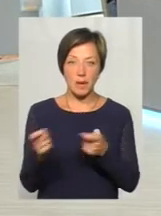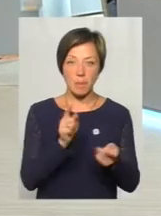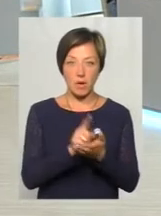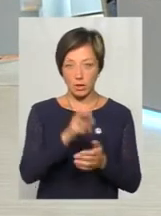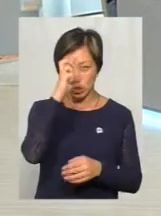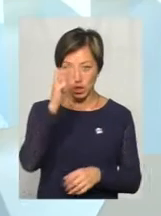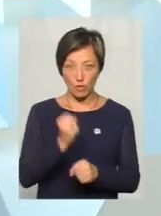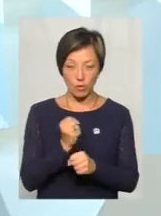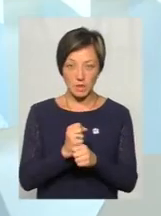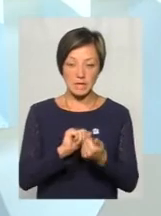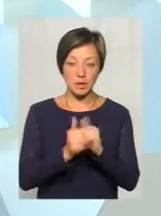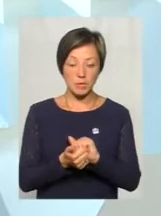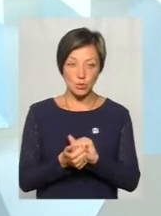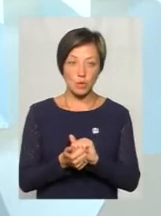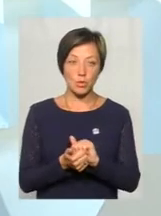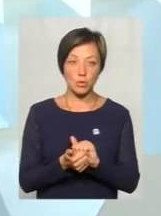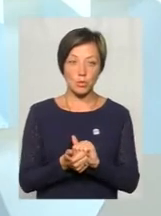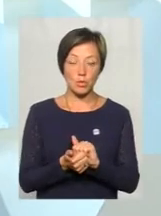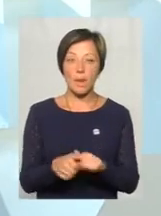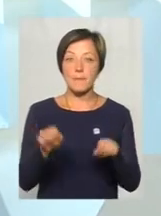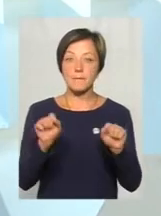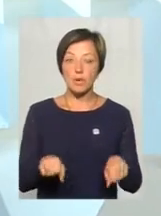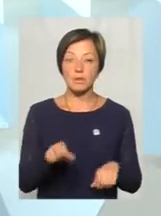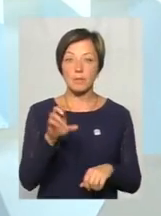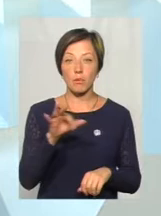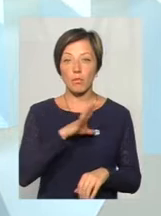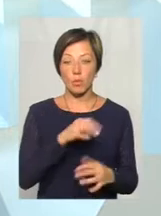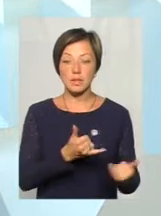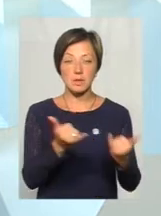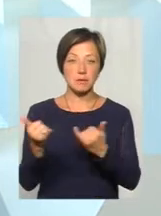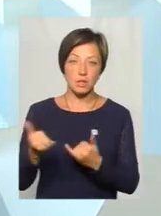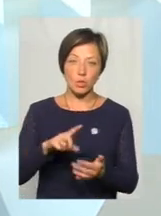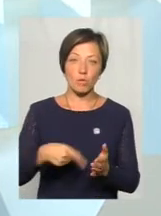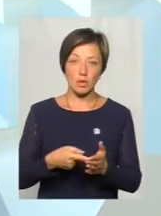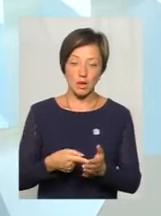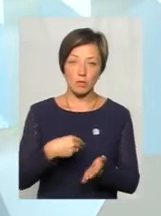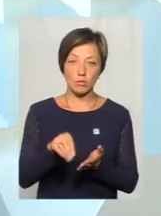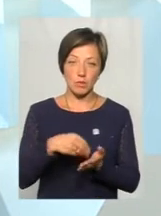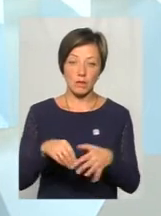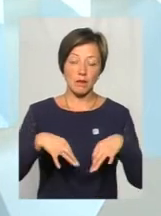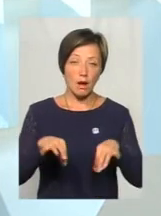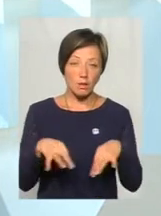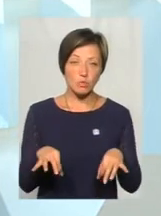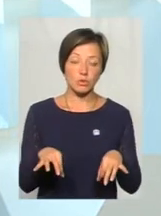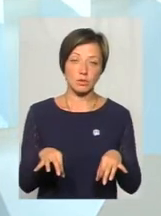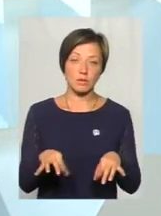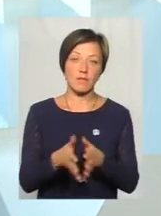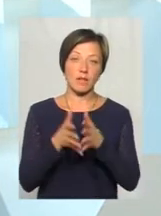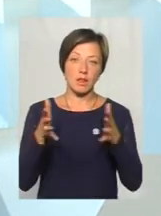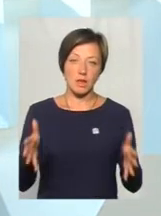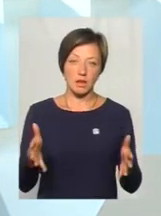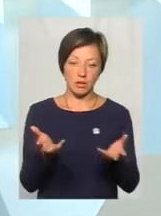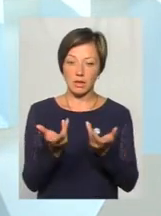пробити державу. Замість того, можна було б забезпечити придбання комунального транспорту в великій